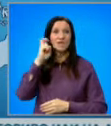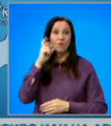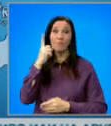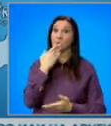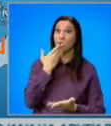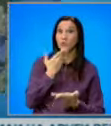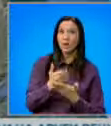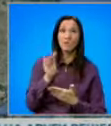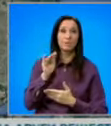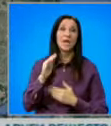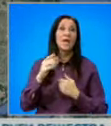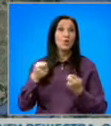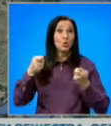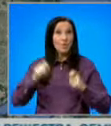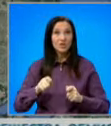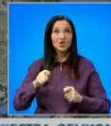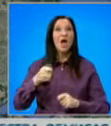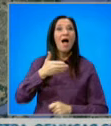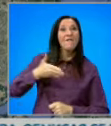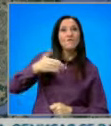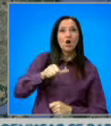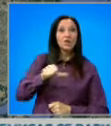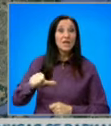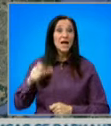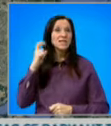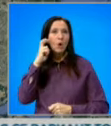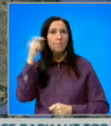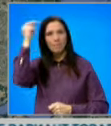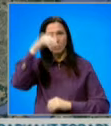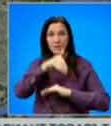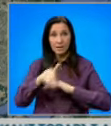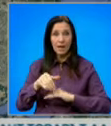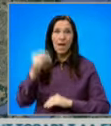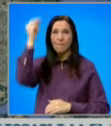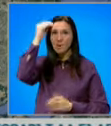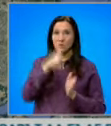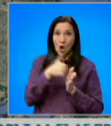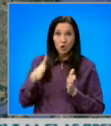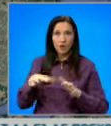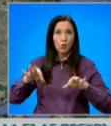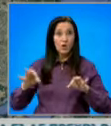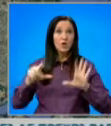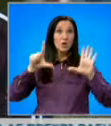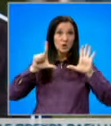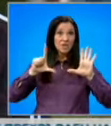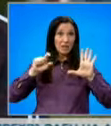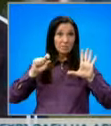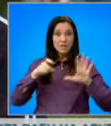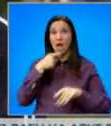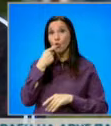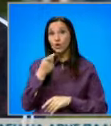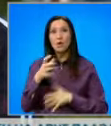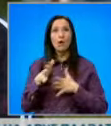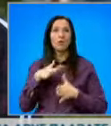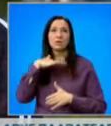обещание да бъде достроена железопътната линия от Скопия до българската граница. Българския участък е готов от 7 десетилетия. Хората